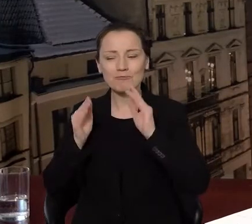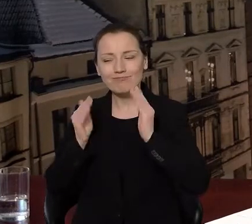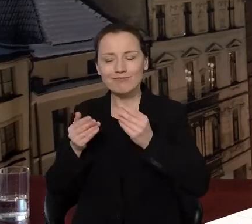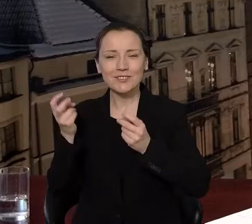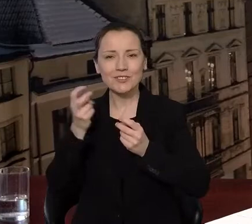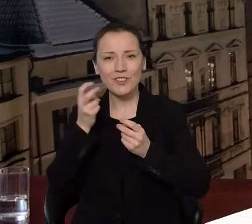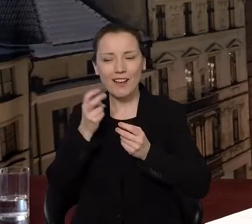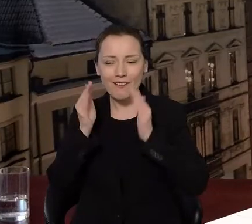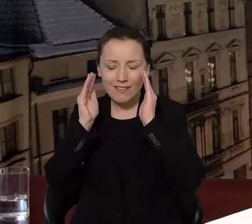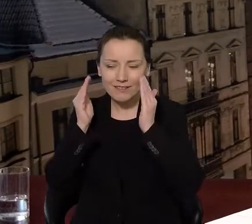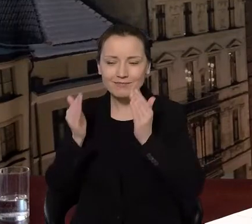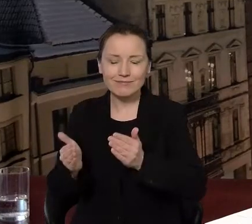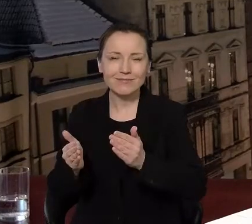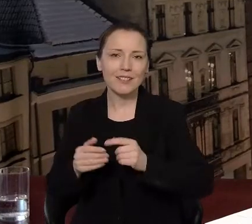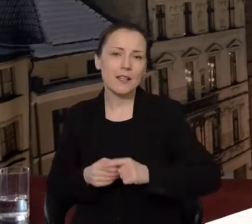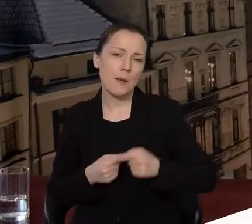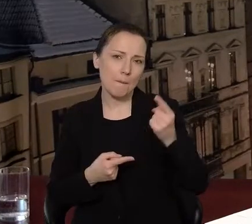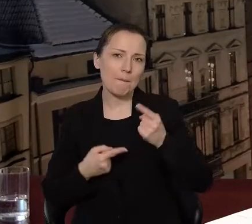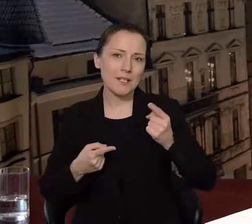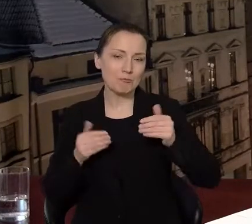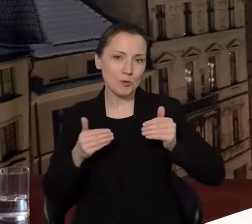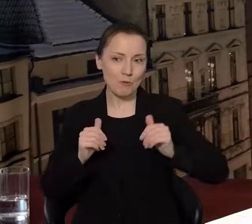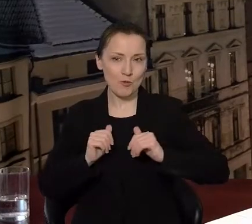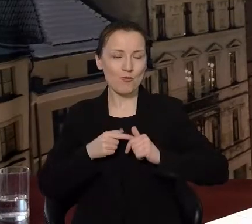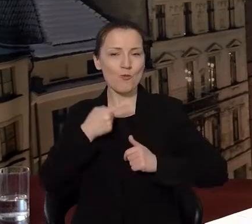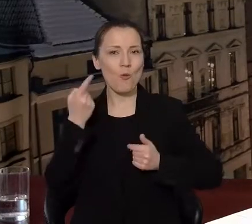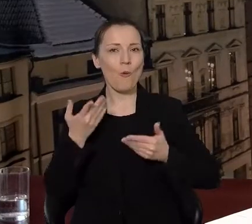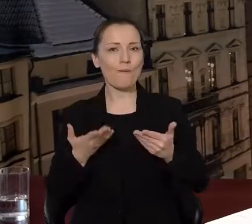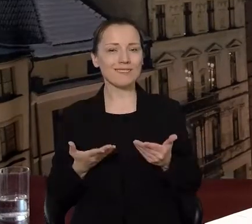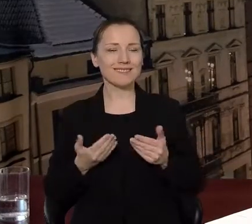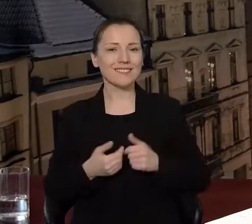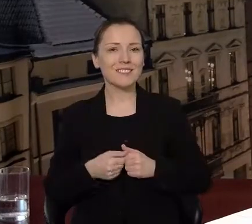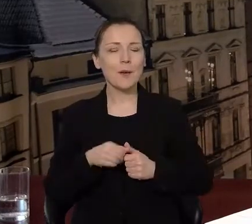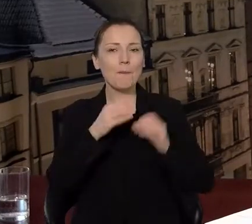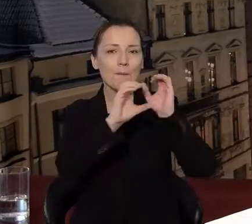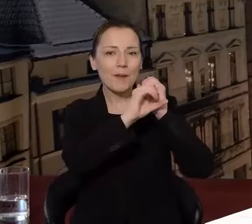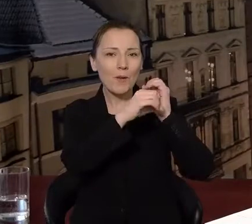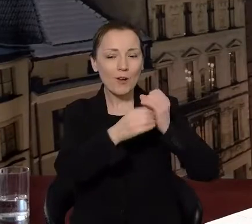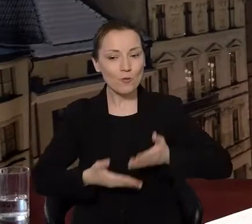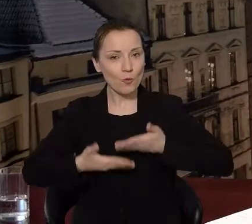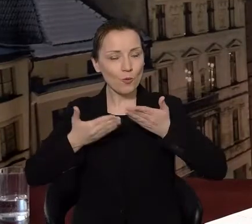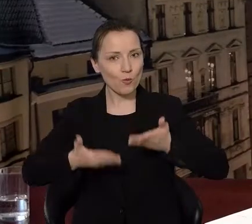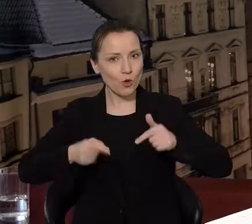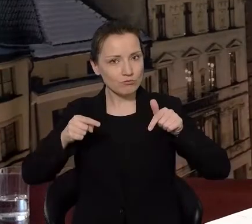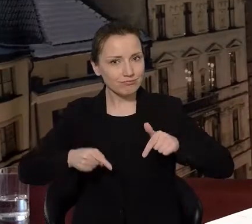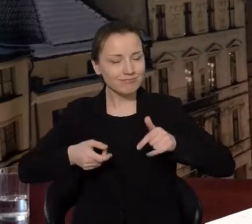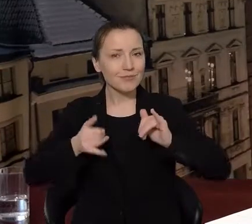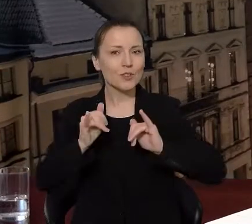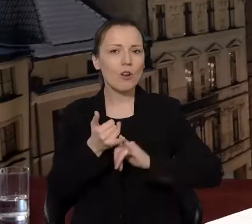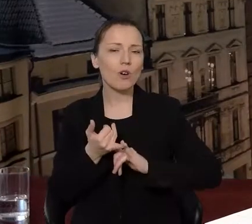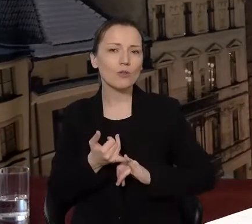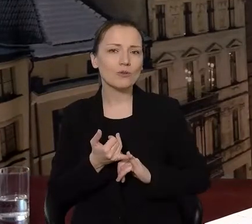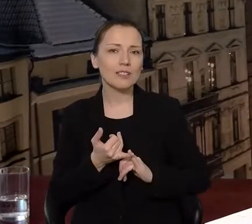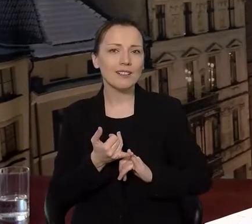poświęcał, więc myślę, że możemy być dumni z tego, że Mikołaj Kopernik urodził się w Toruniu z wielką